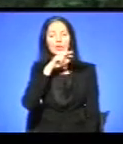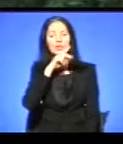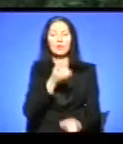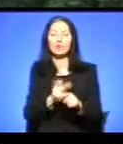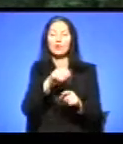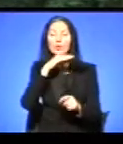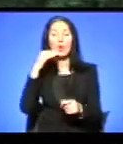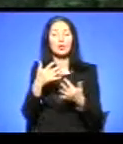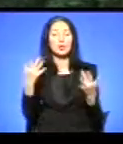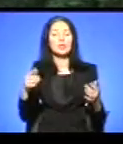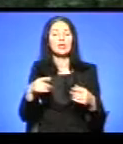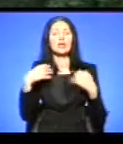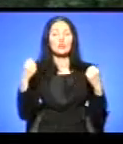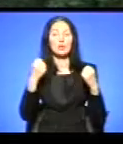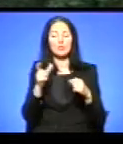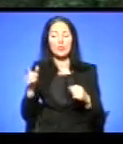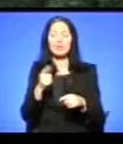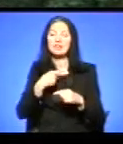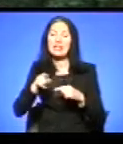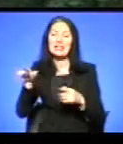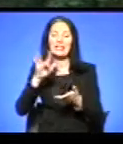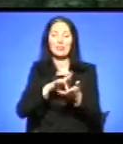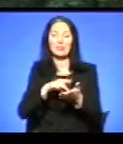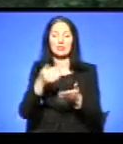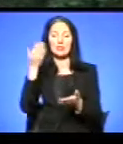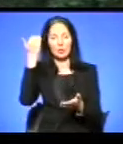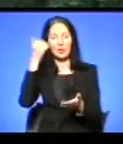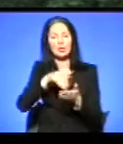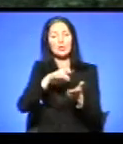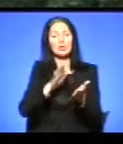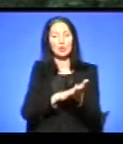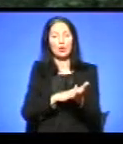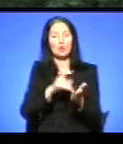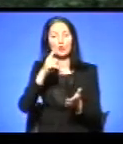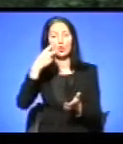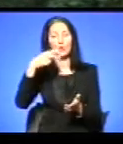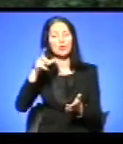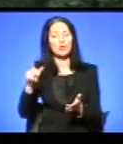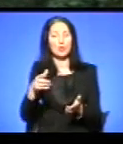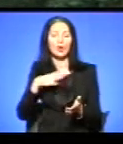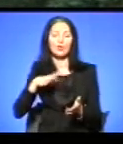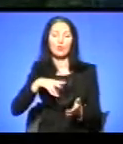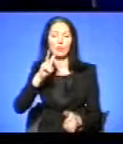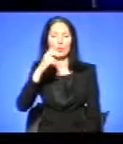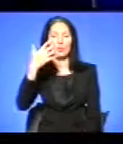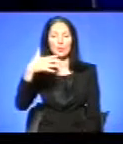є різних спортсменів, які будуть з інших міст. Попередньо зареєстровано поки що тільки 120 чоловік, але очікуємо 250.